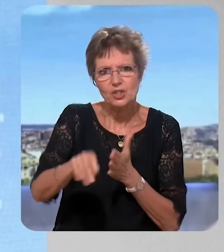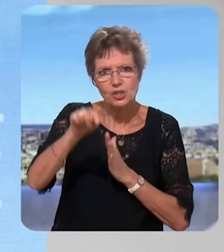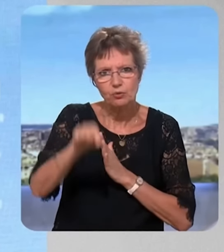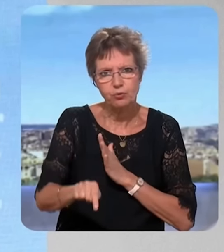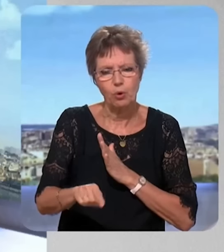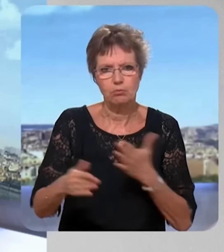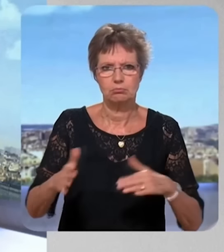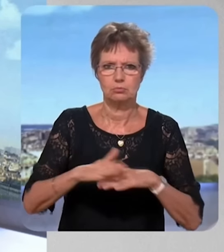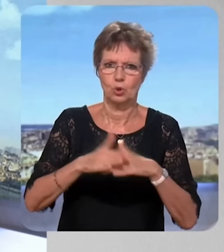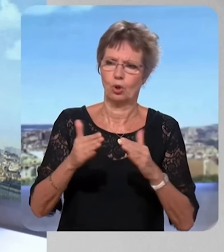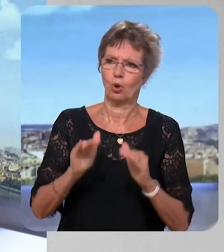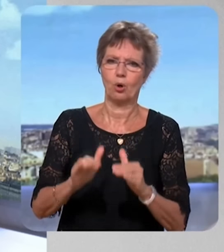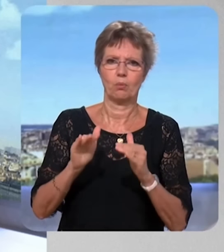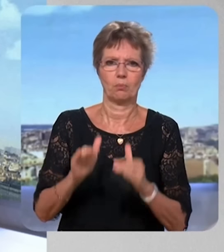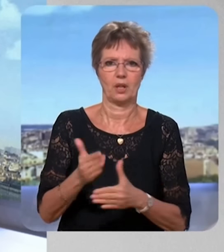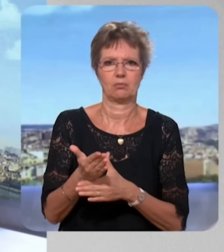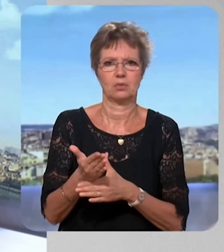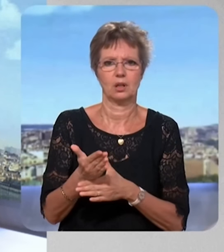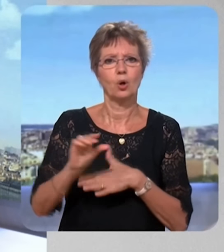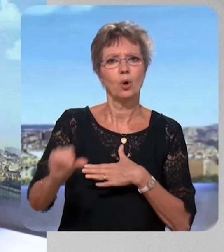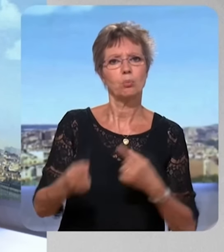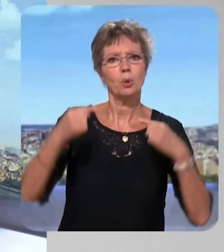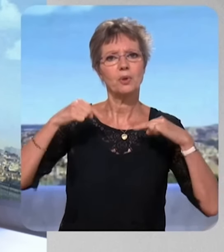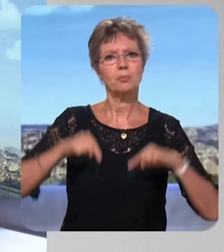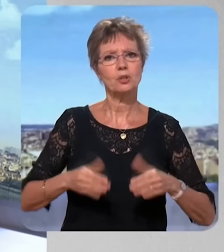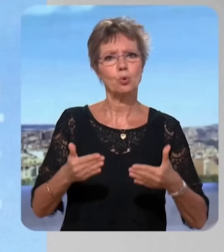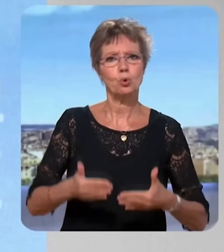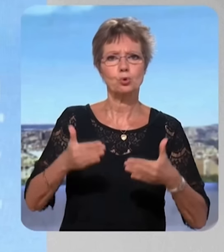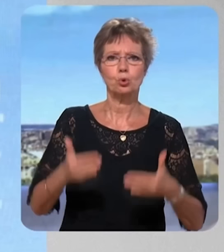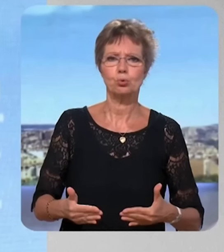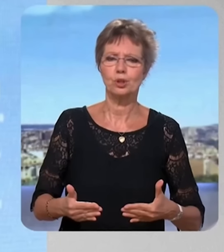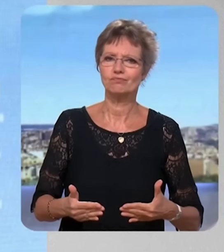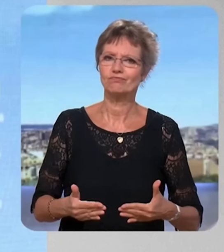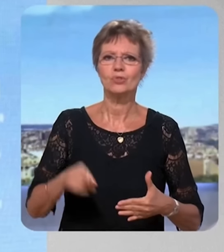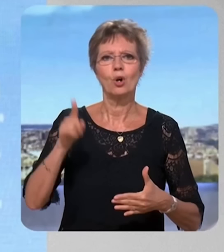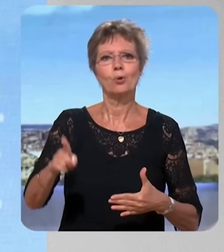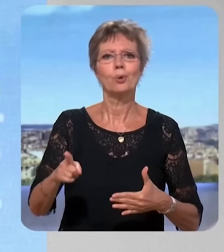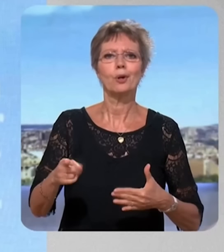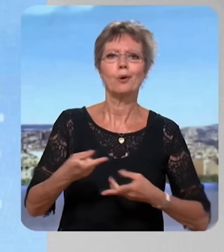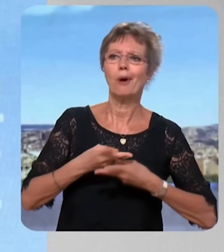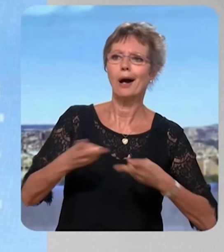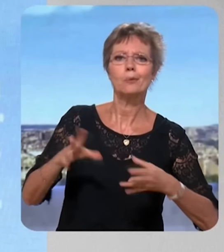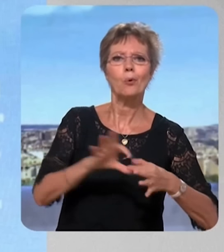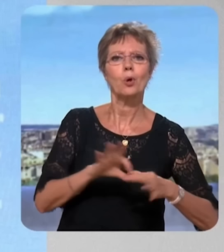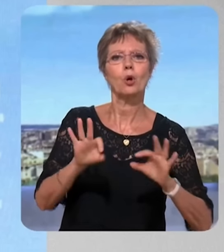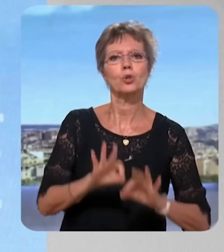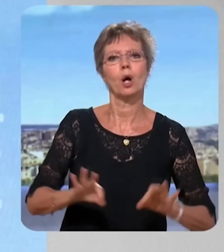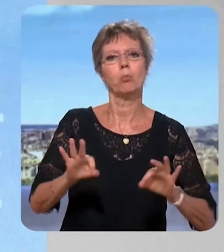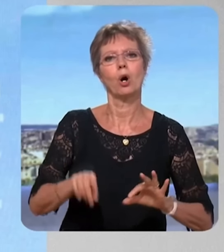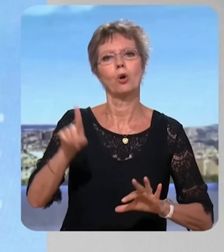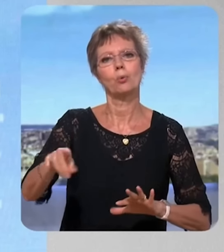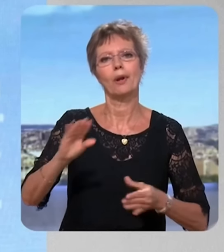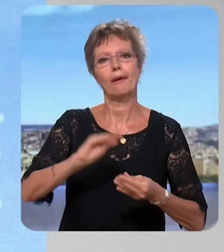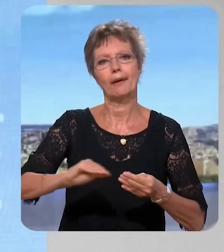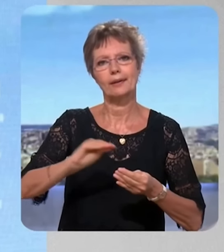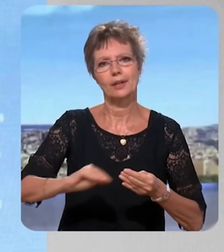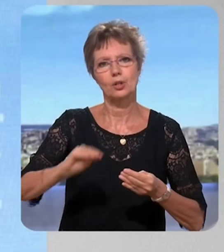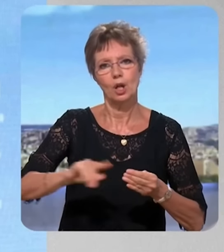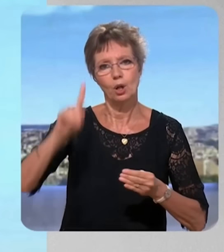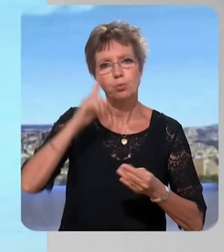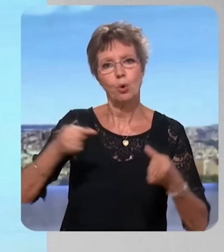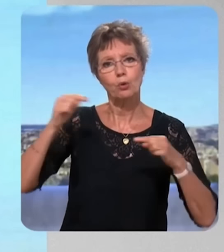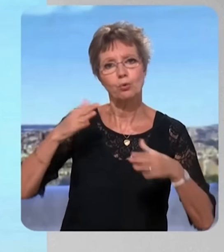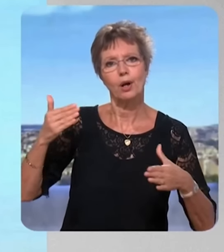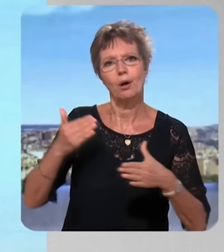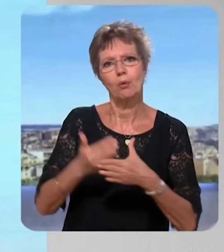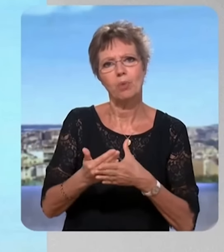objectifs, mais permettez-moi quand même de dire que le Premier ministre aujourd'hui est mal placé pour parler de cohérence. Sur tous les sujets, ce gouvernement a été incapable de Vous ne voulez plus